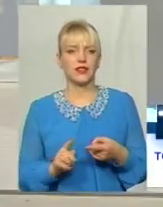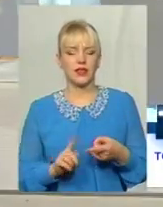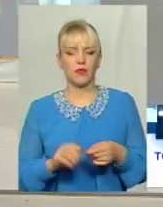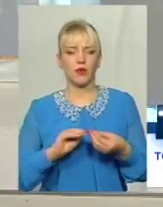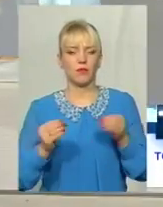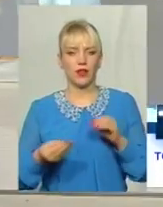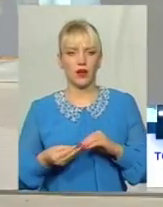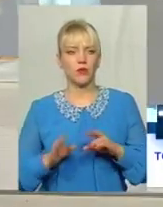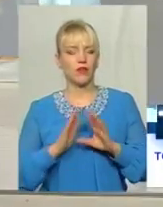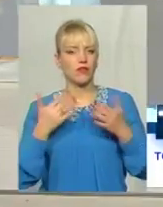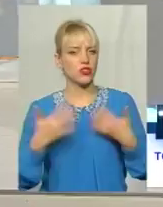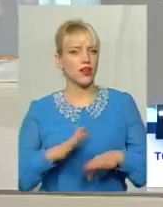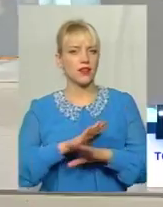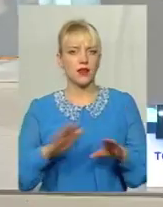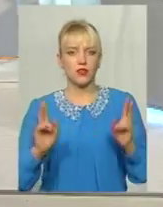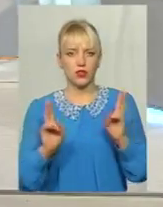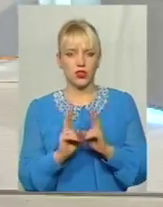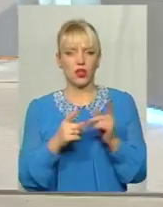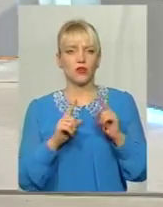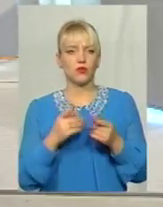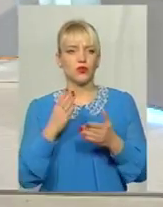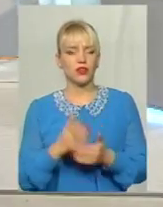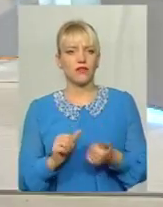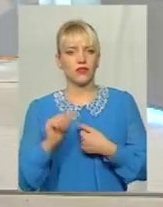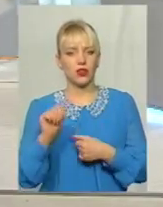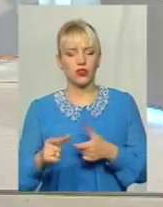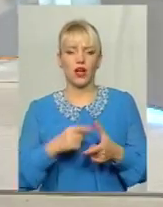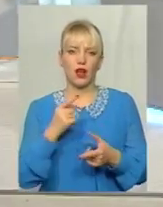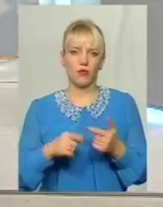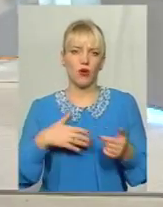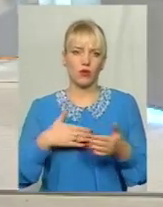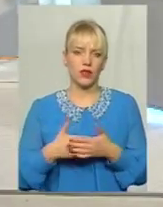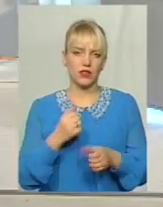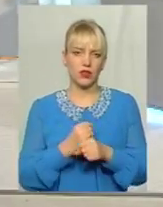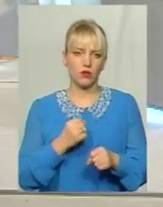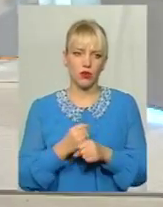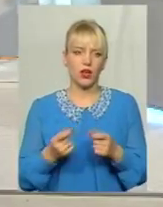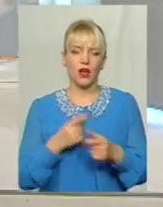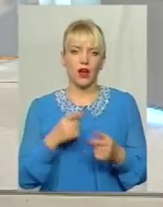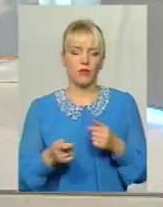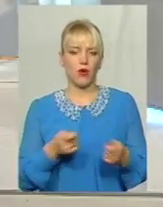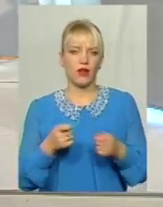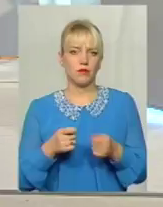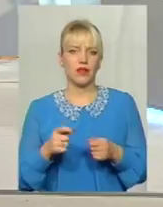цією проблемою не стикаємося Тому що є виключно або громадські роботи, або адмінарешт